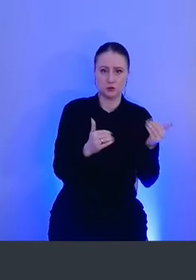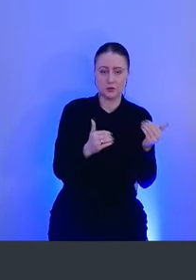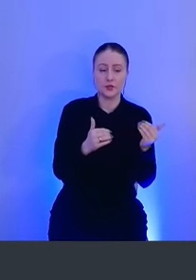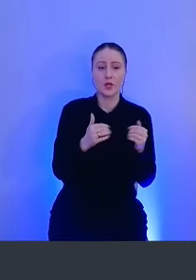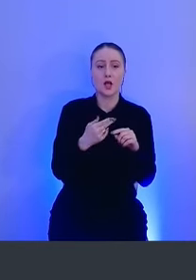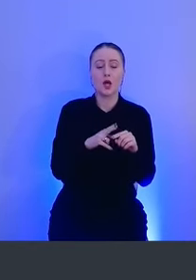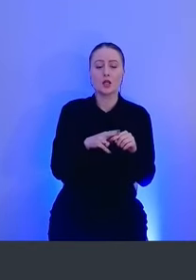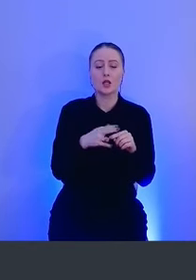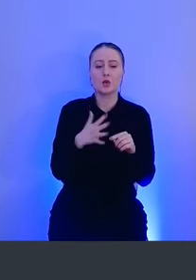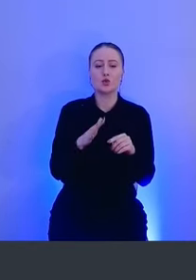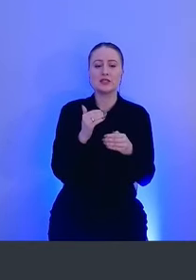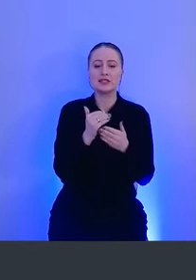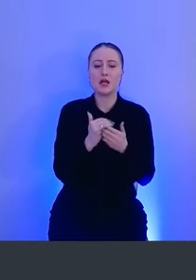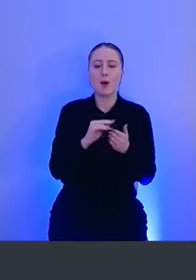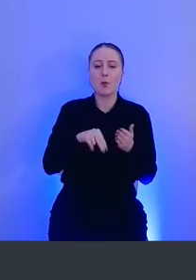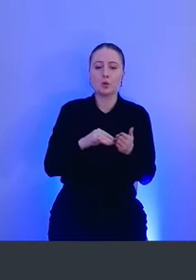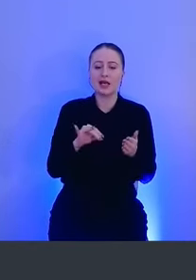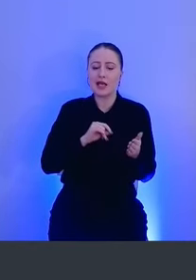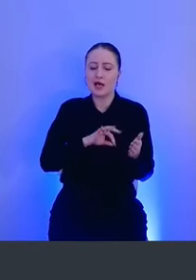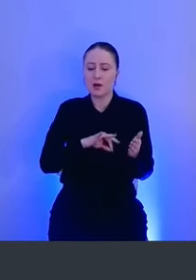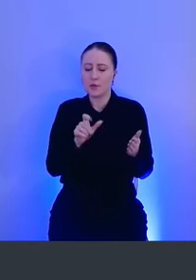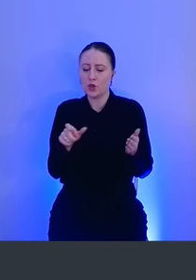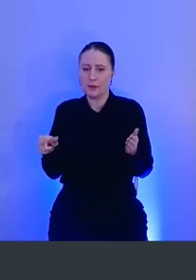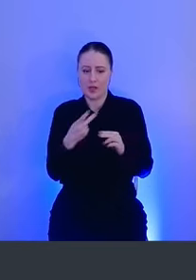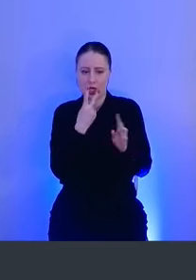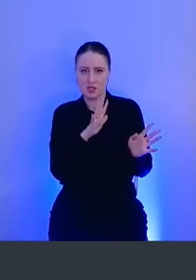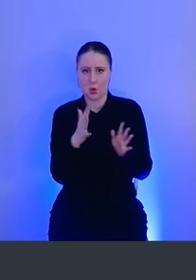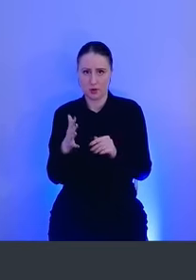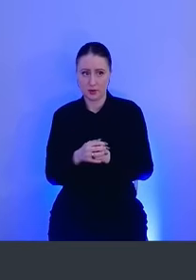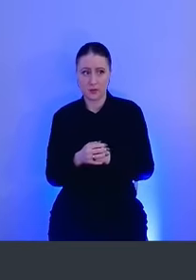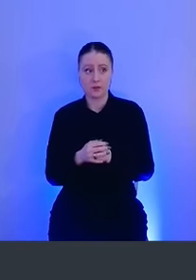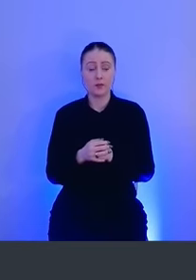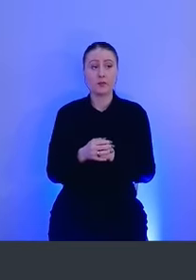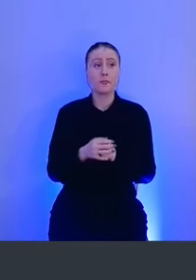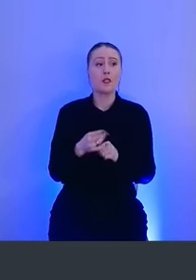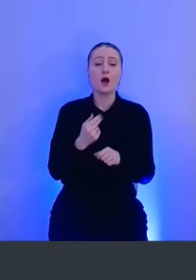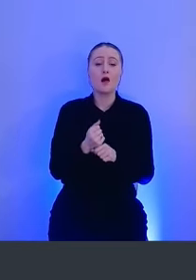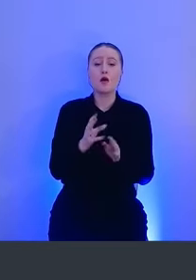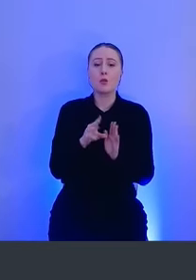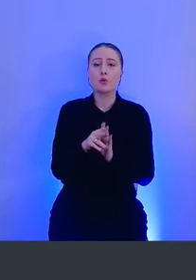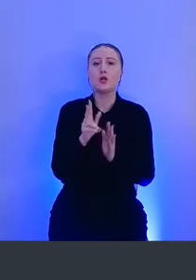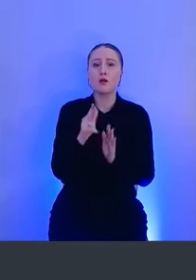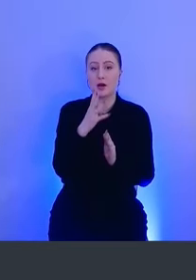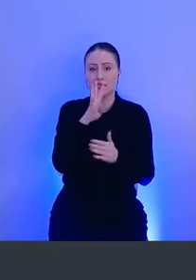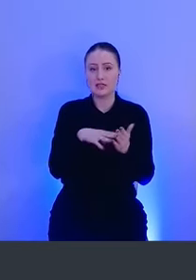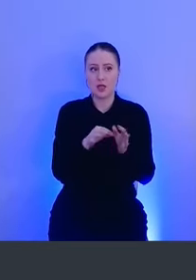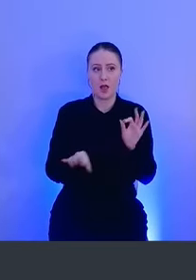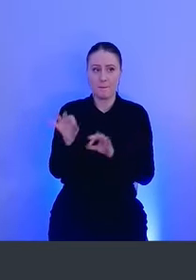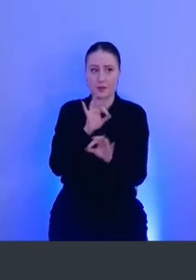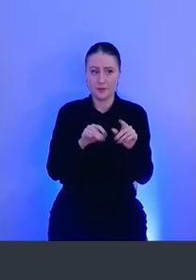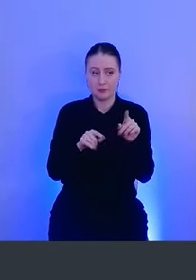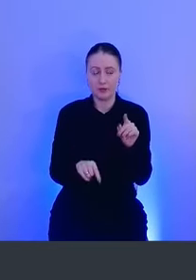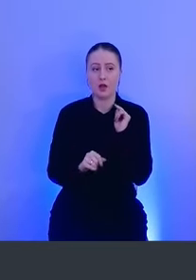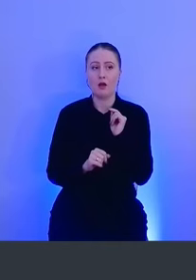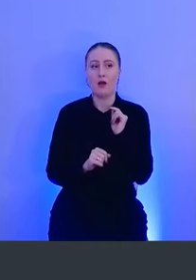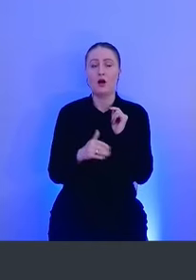система подписок и клиентов-потребителей этих самых событий. Как это работает на схеме? То есть